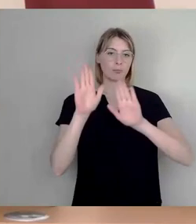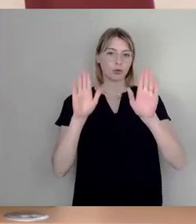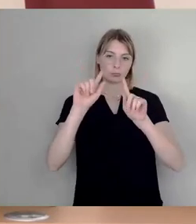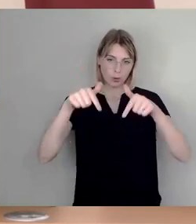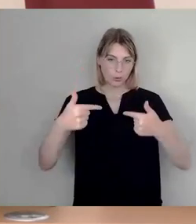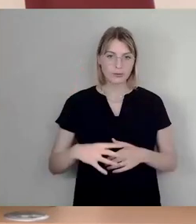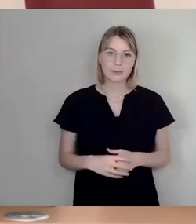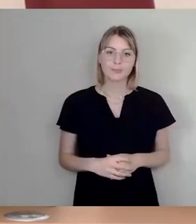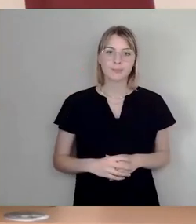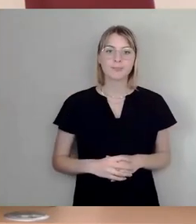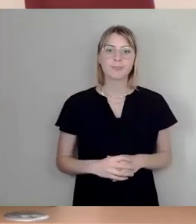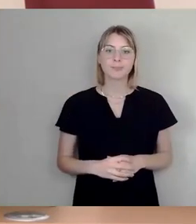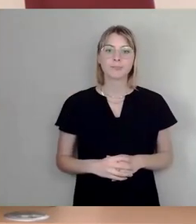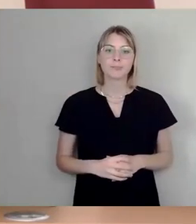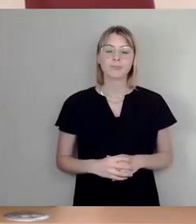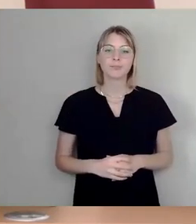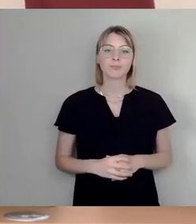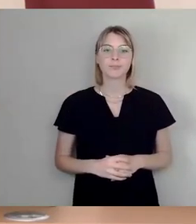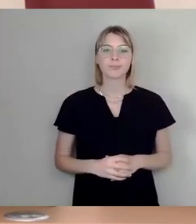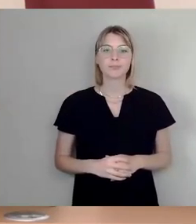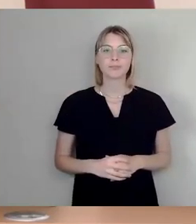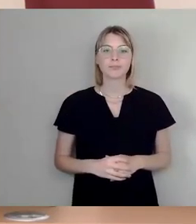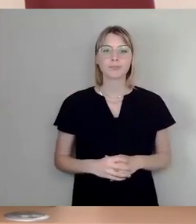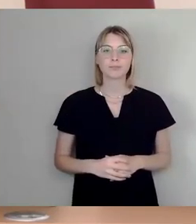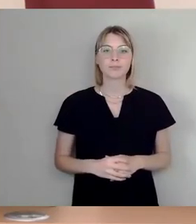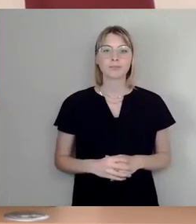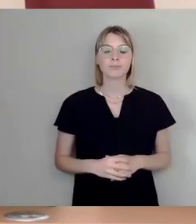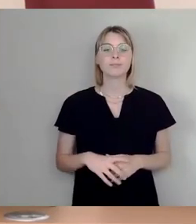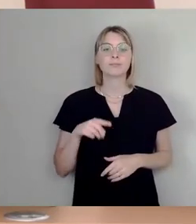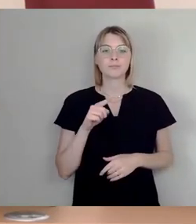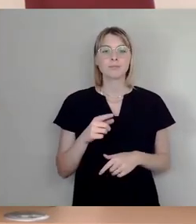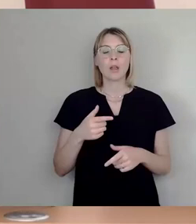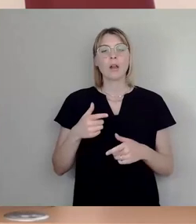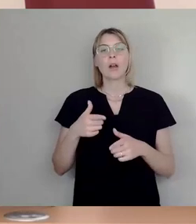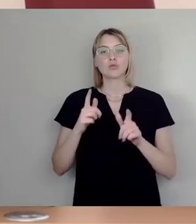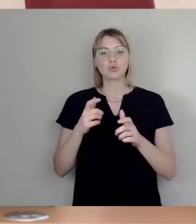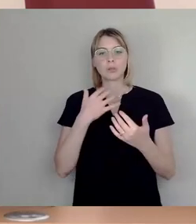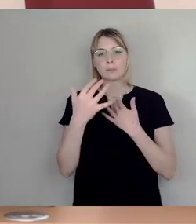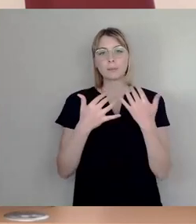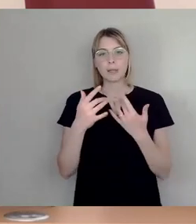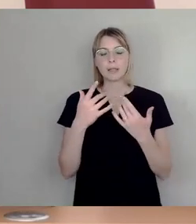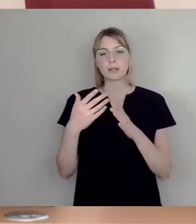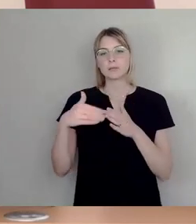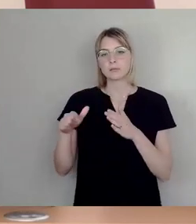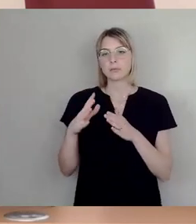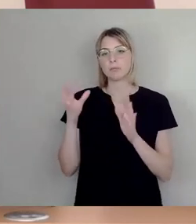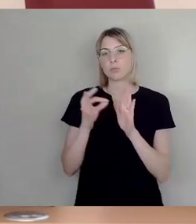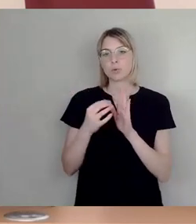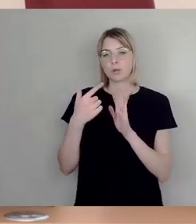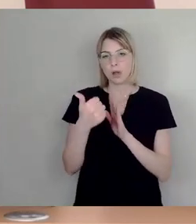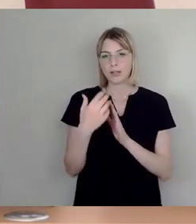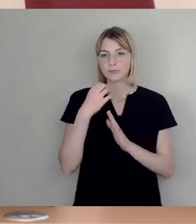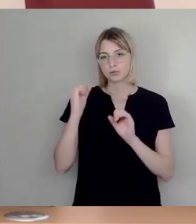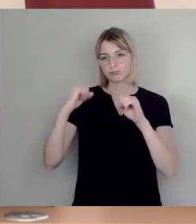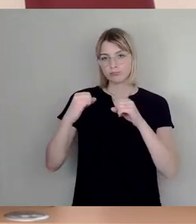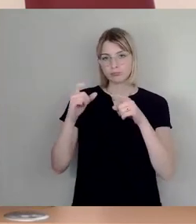ist beantragt, den fehlerführenden Ausschussbericht separat den Punkt 1 abzustimmen. Das würde ich zunächst machen und dann würde man